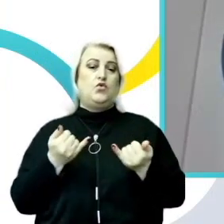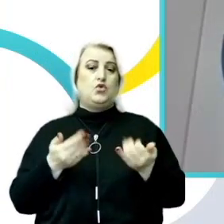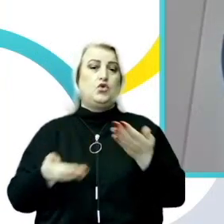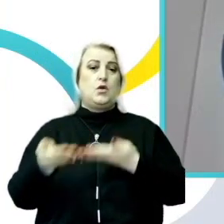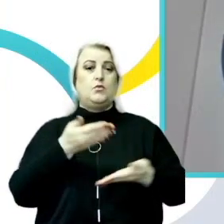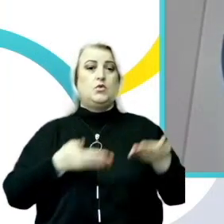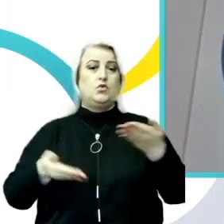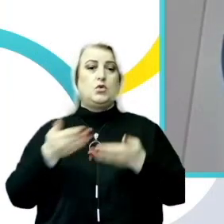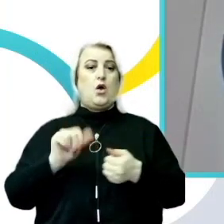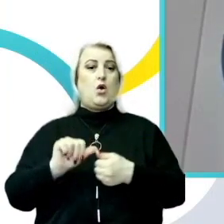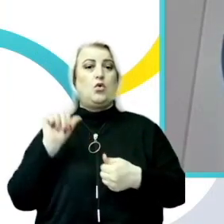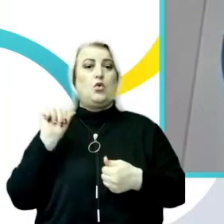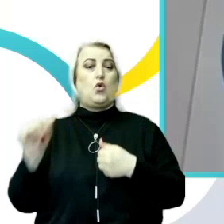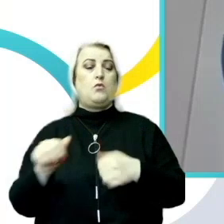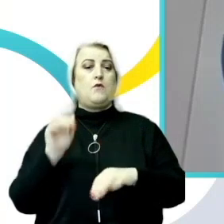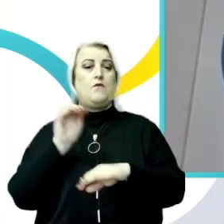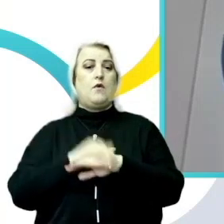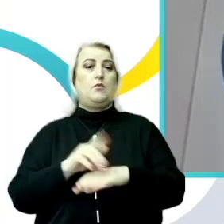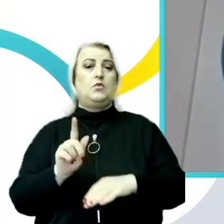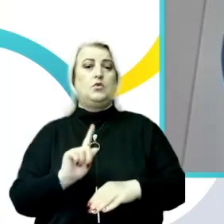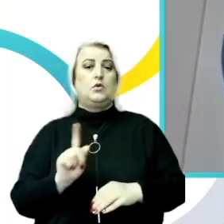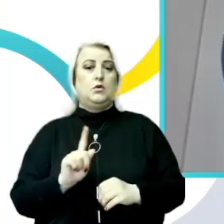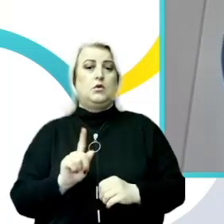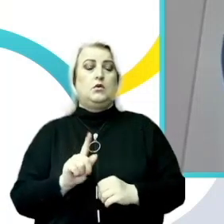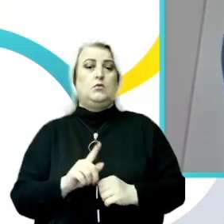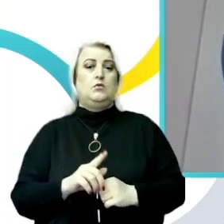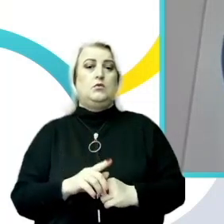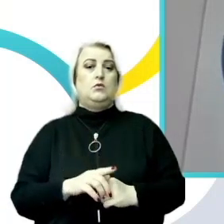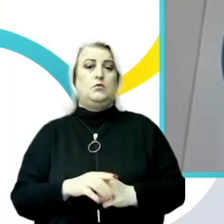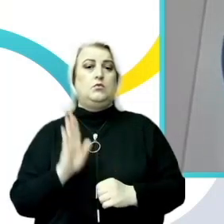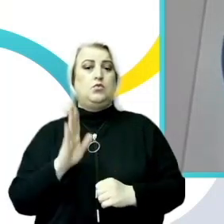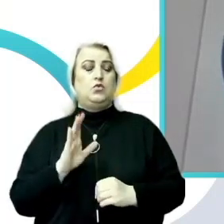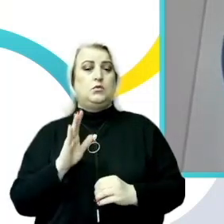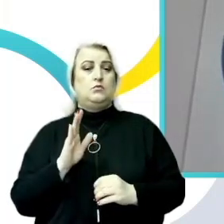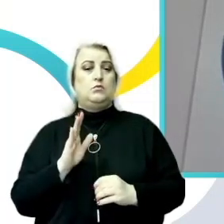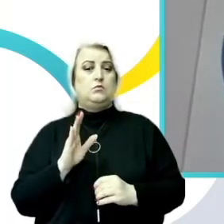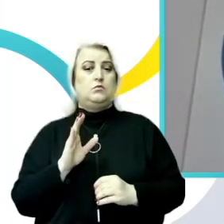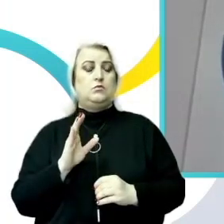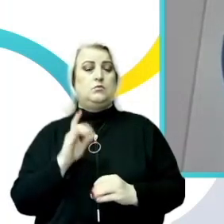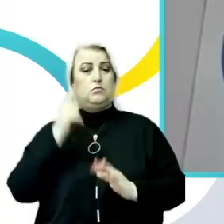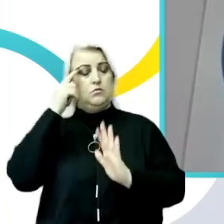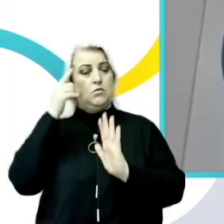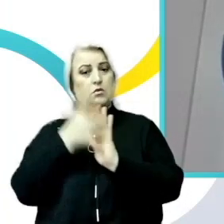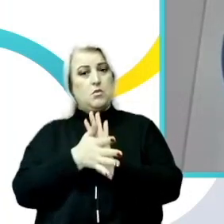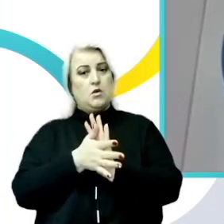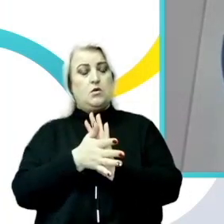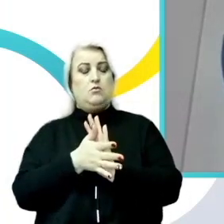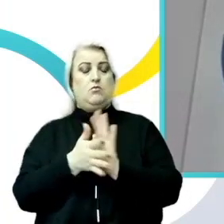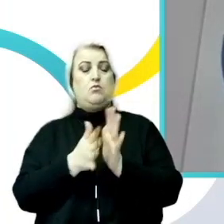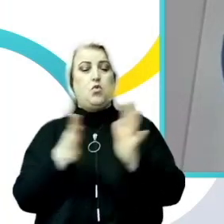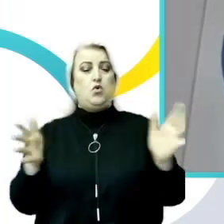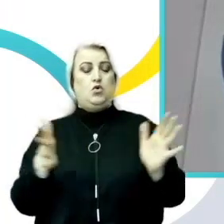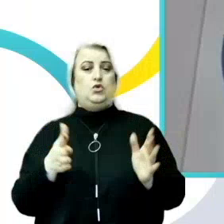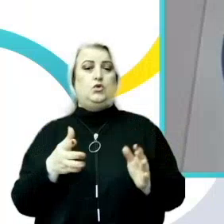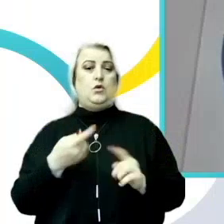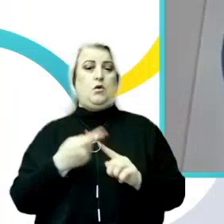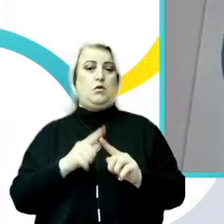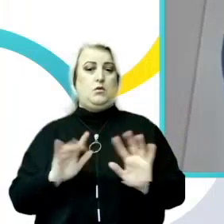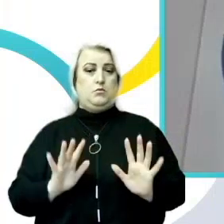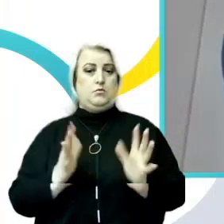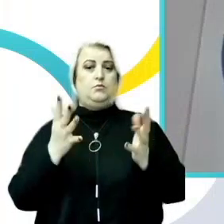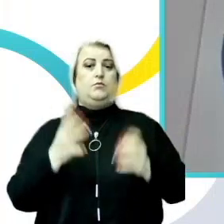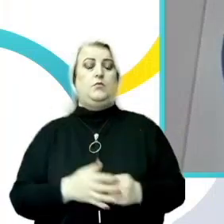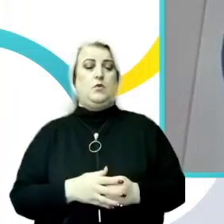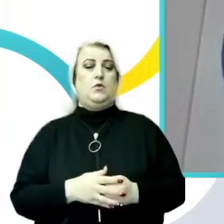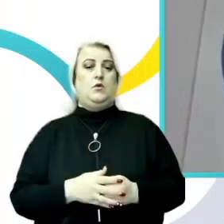pe lângă faptul că vom înțelege mai profund fenomenul, ne vom concentra